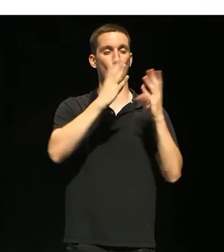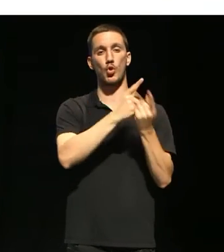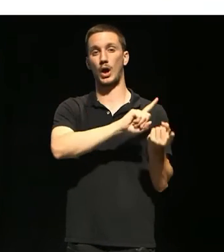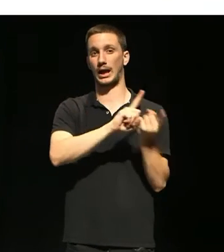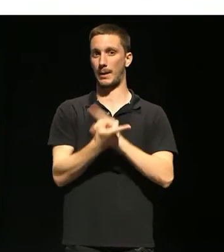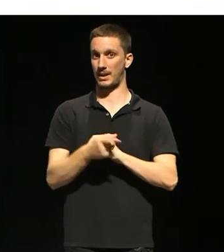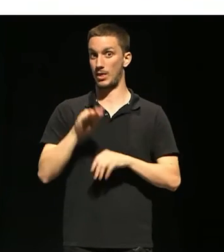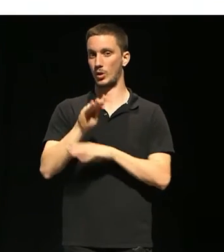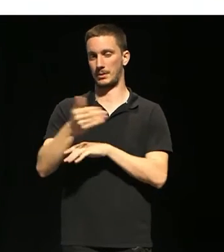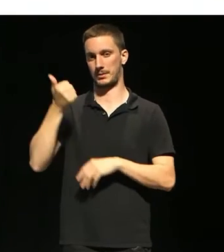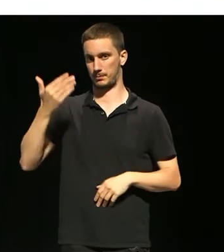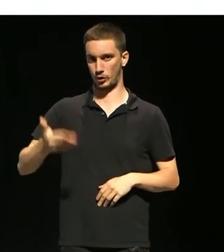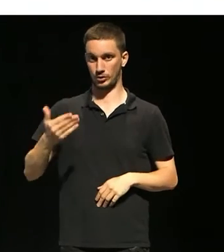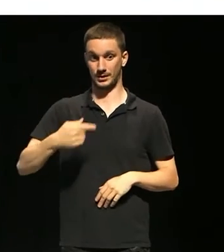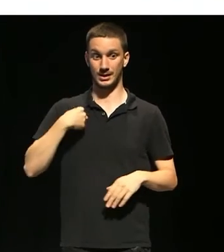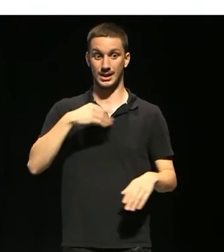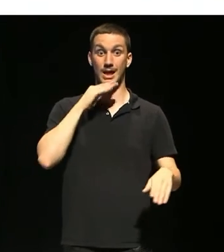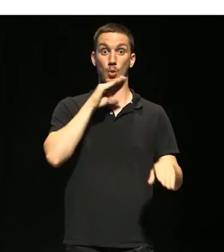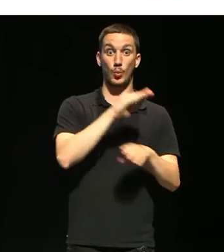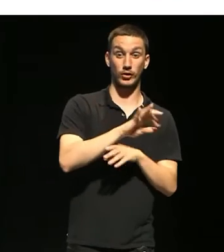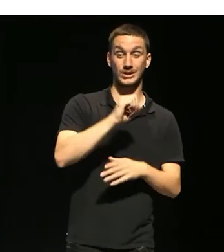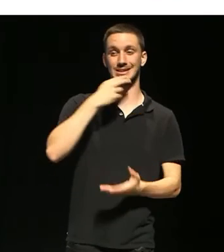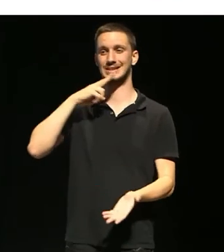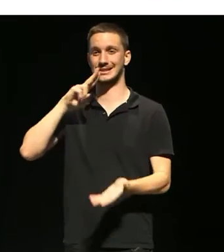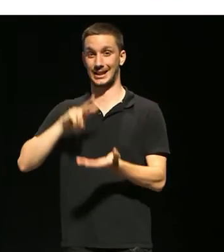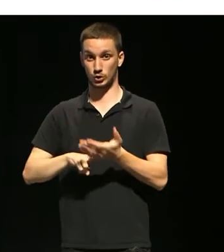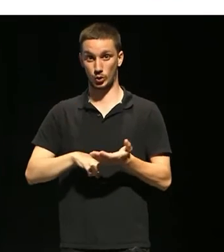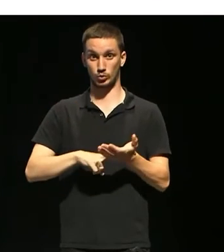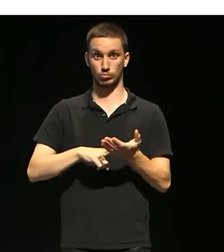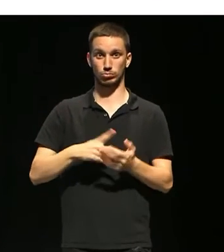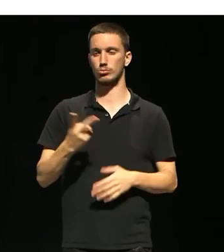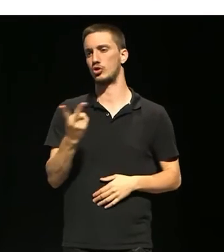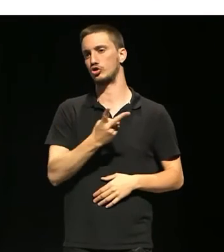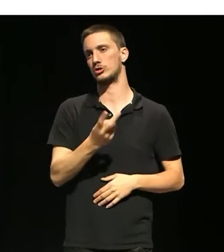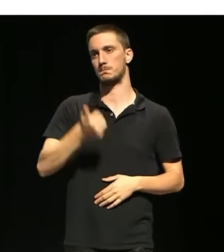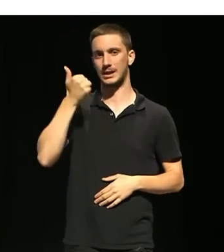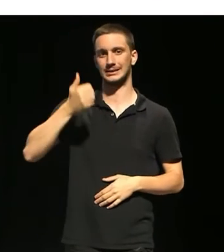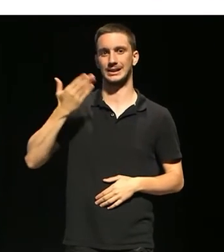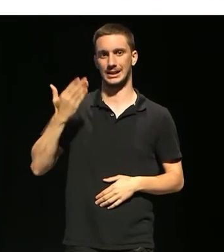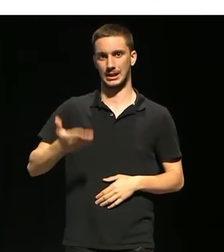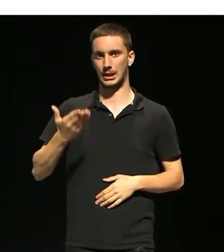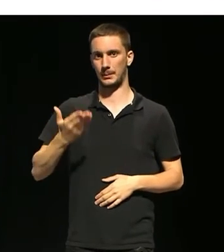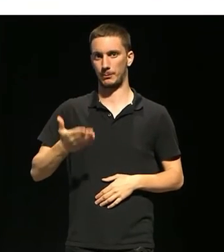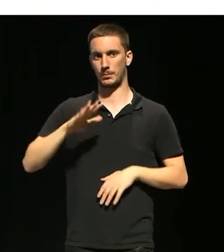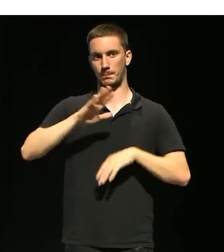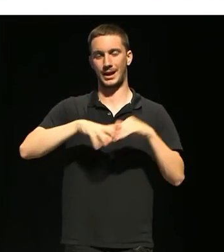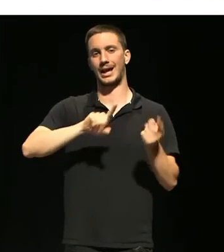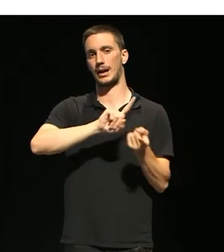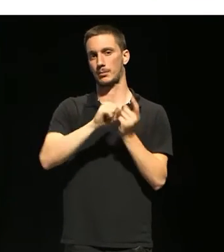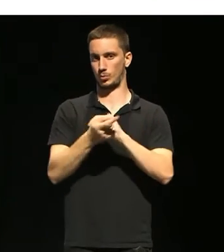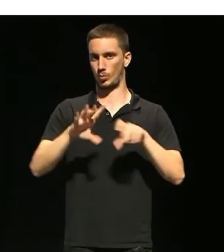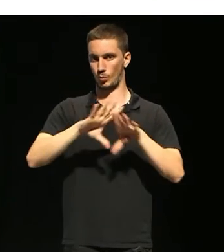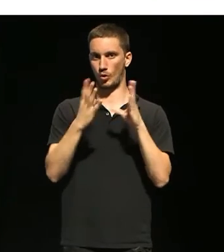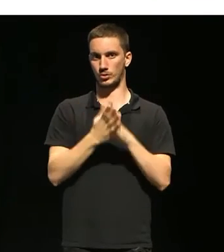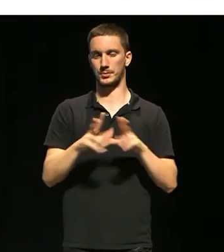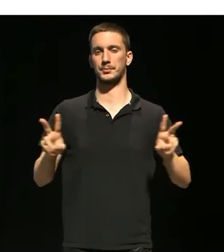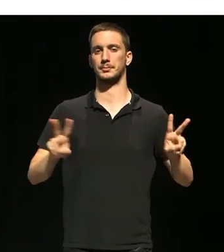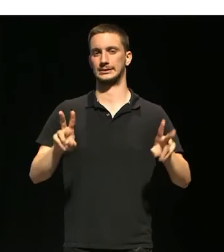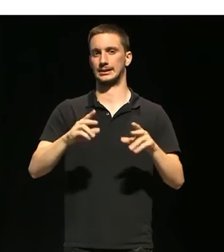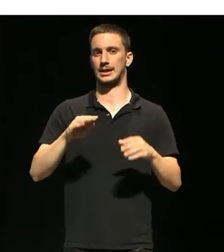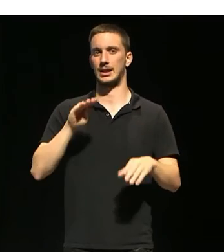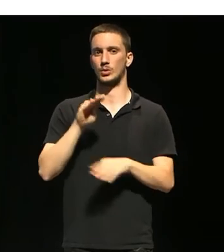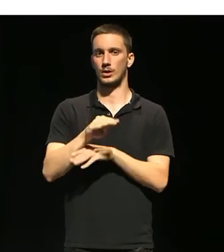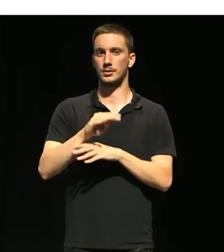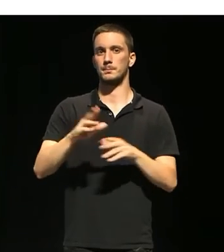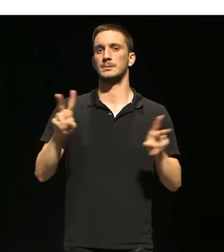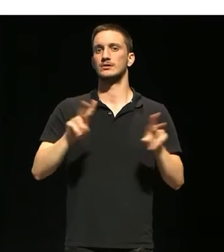Nosaltres sabem que tant l'educació com el sindicalisme són una de les coses més importants per canviar el món. Visca l'educació, visca